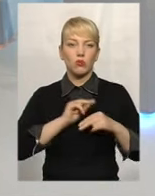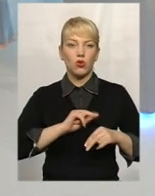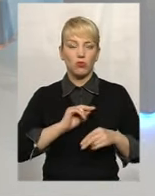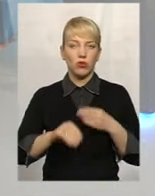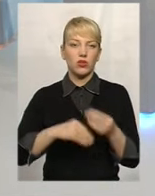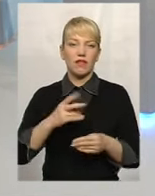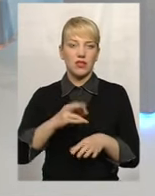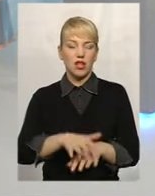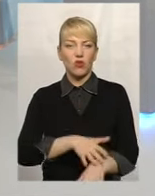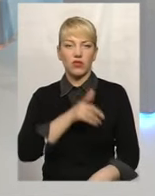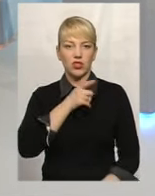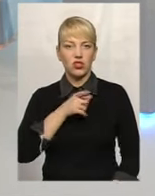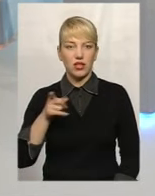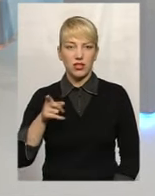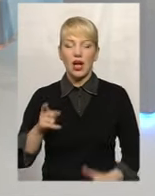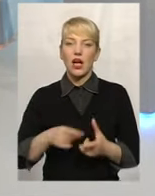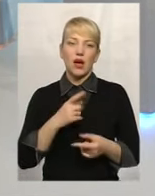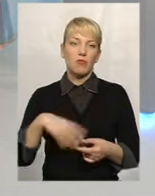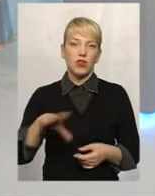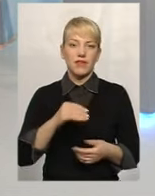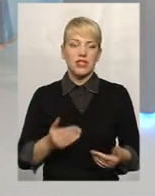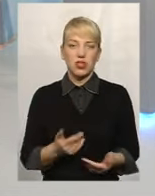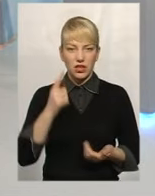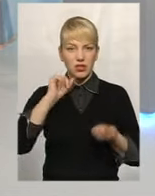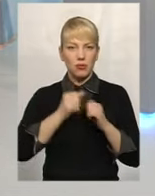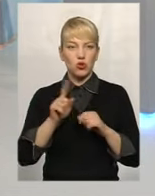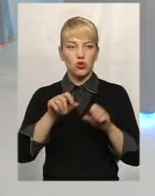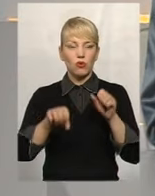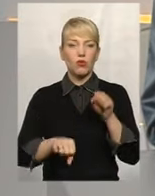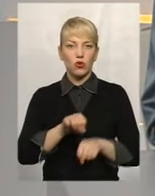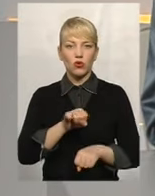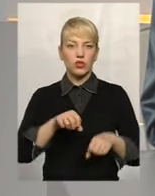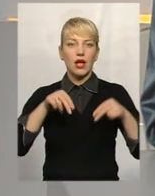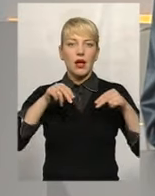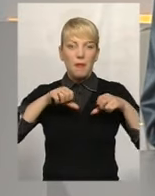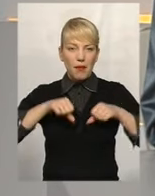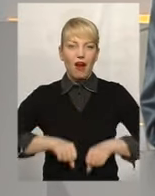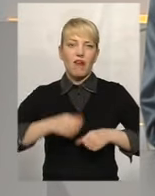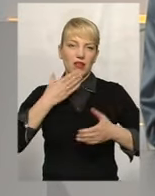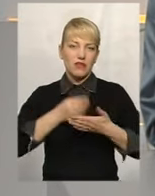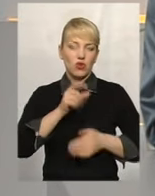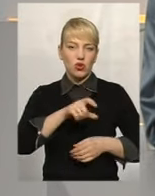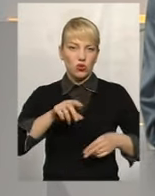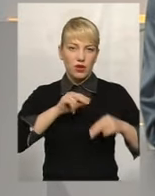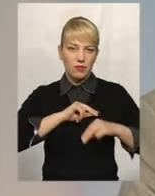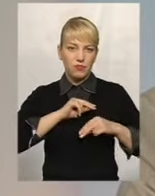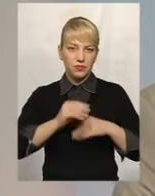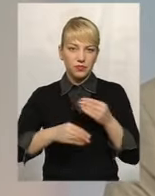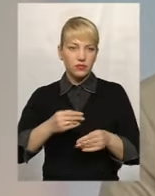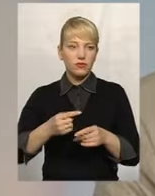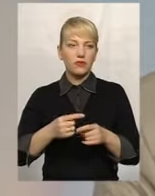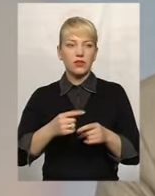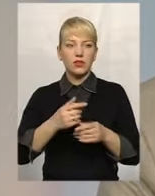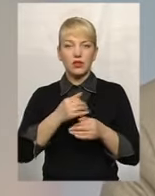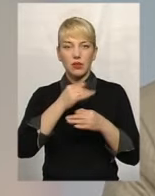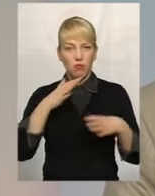на довгий час, або на все життя запам'ятав, що порушувати права своїх найманих працівників не можна? Насправді